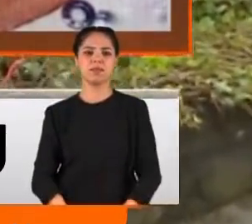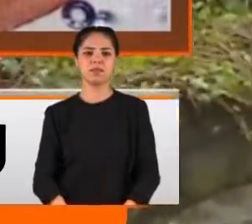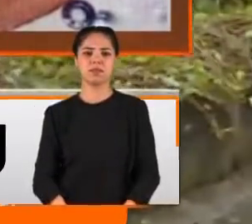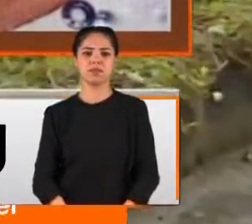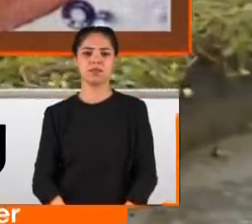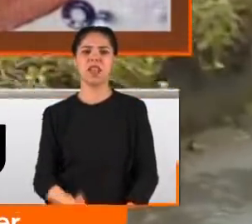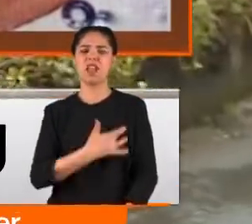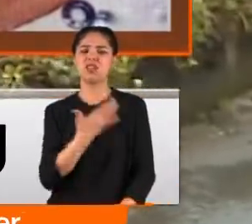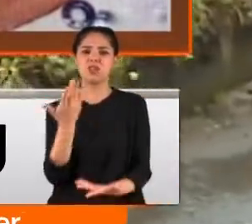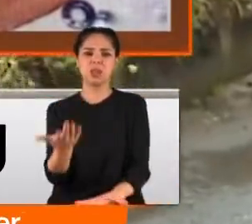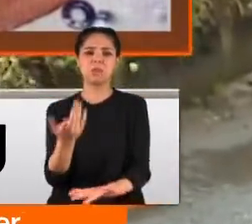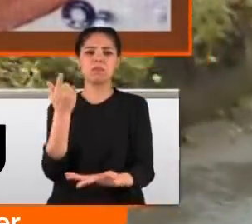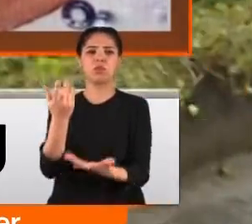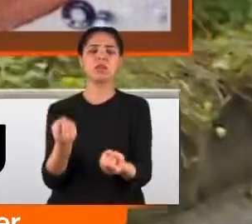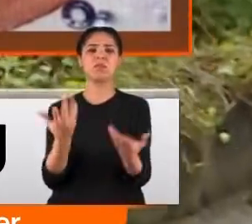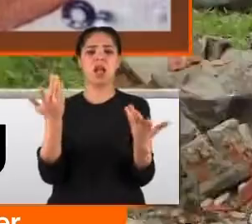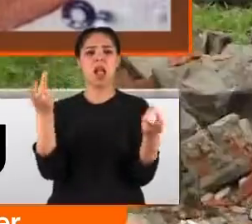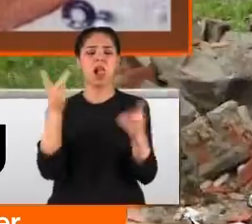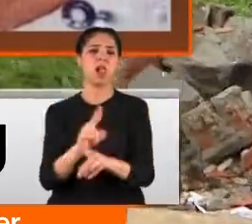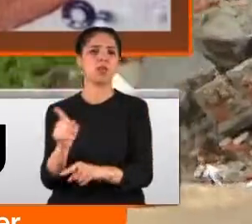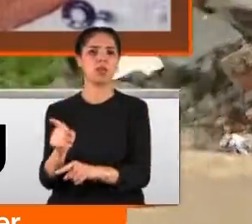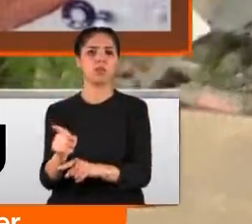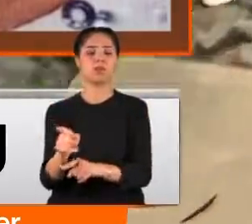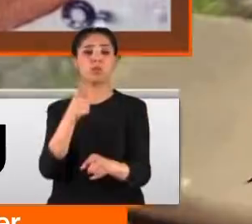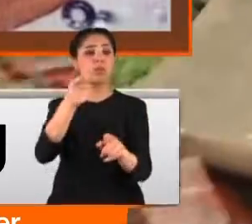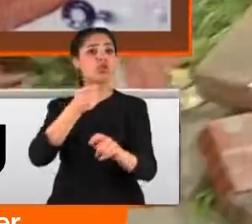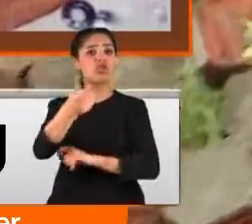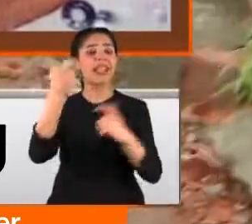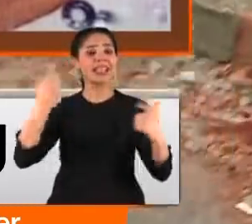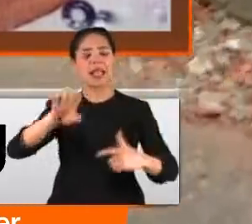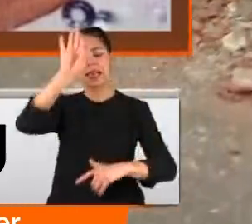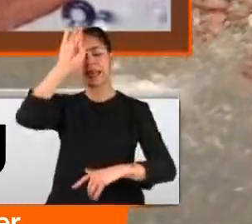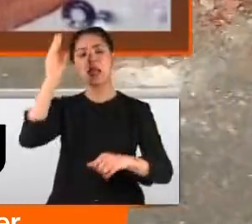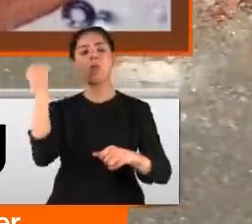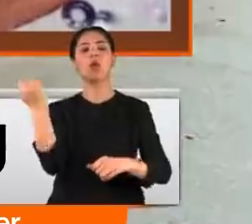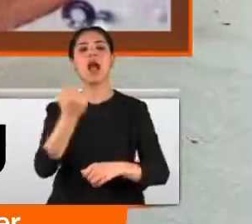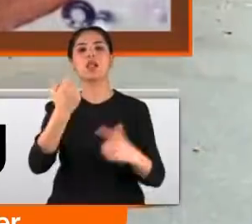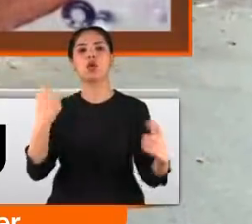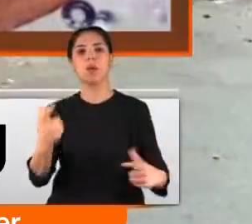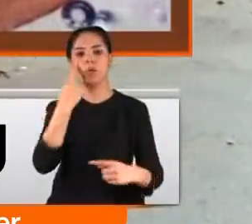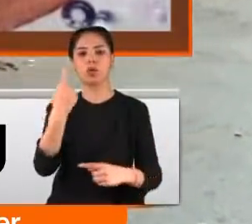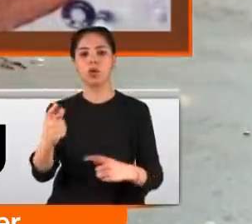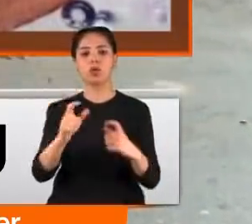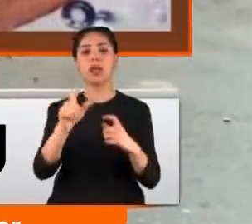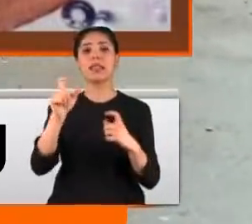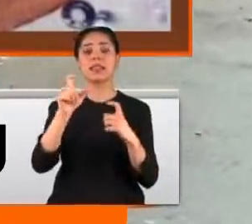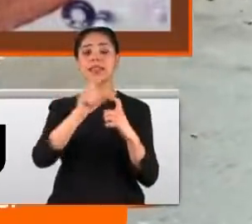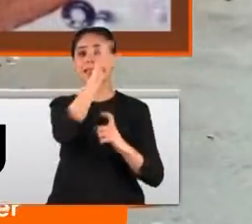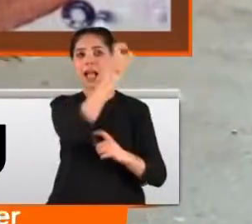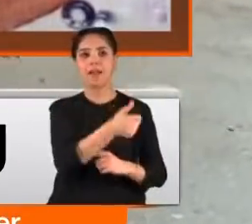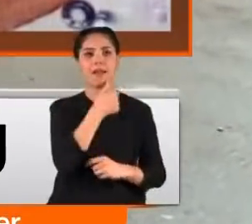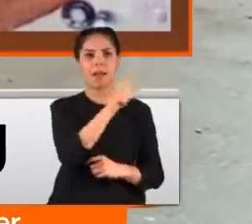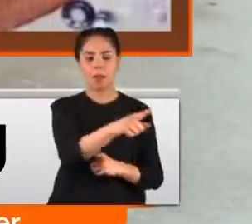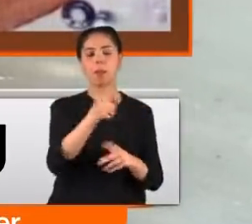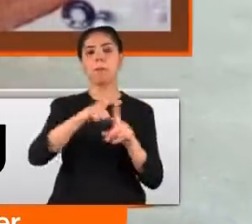Acıdım. Acısam da fayda etmedim. Olan oldu. Korkunç cinayetin adresi İstanbul Gazi Osman Paşa'ydı. Selgen ve Demet Aslan çifti arasında